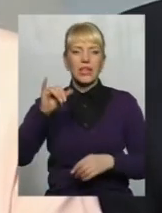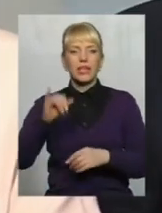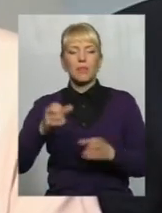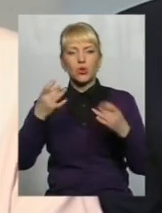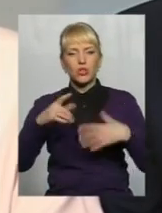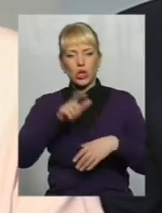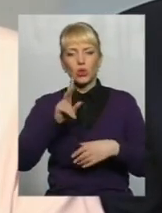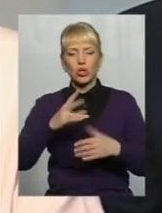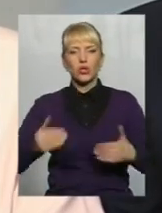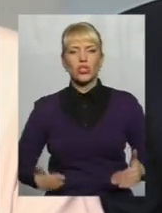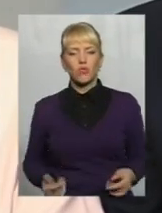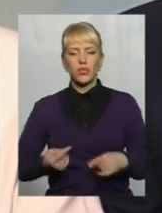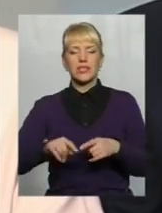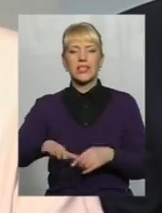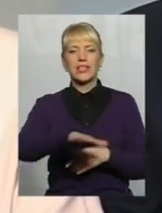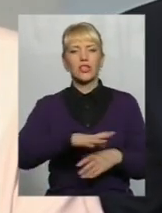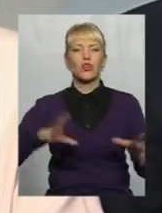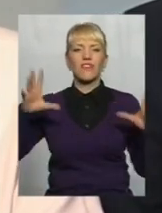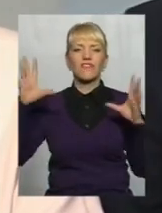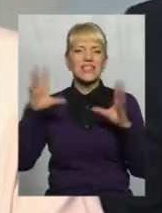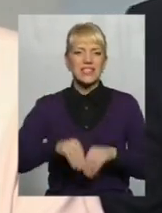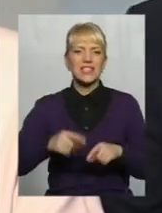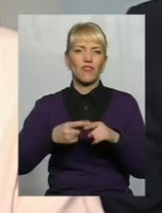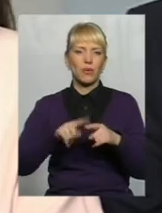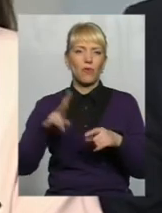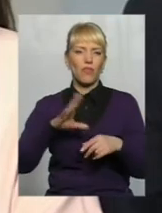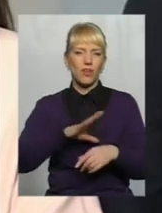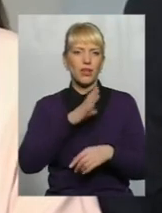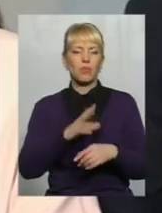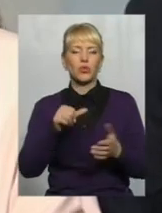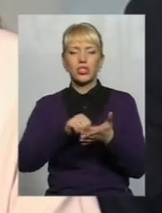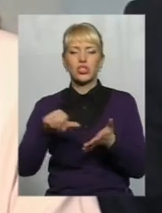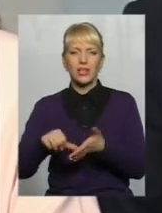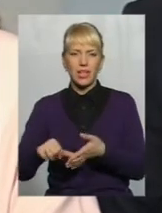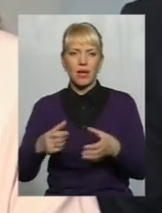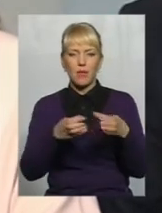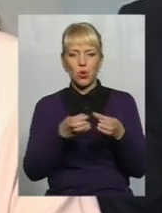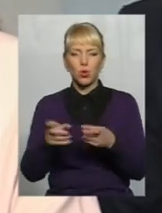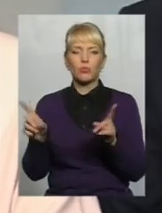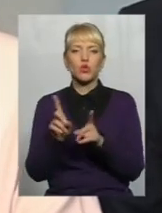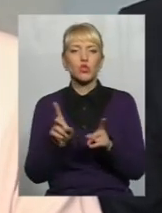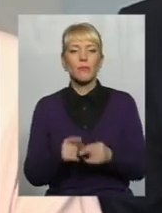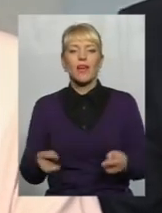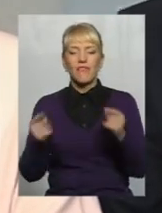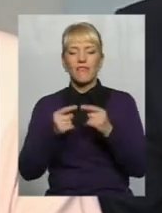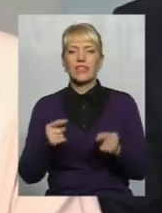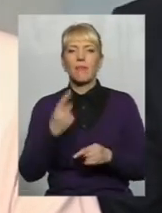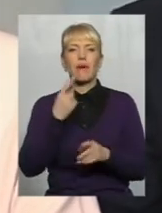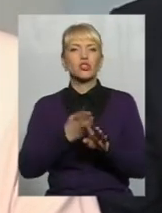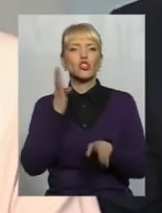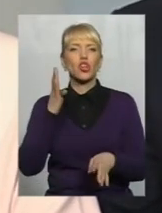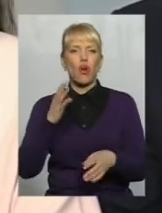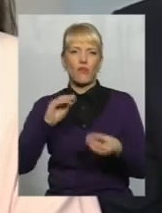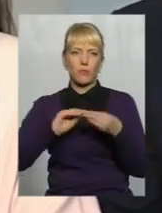живуть на цих територіях Усі вони мають бути членами фокус-груп Для того, щоб насправді визначити ті першочерглові проблеми, їх